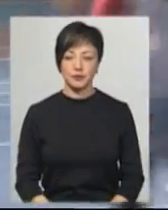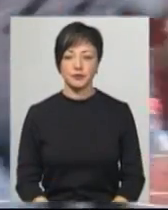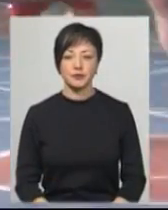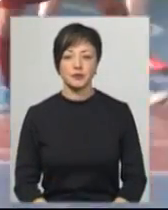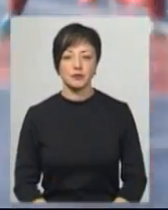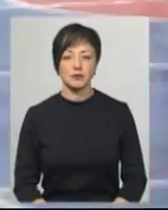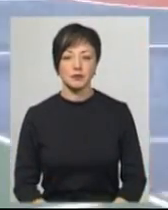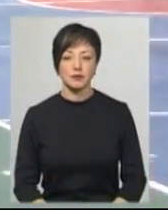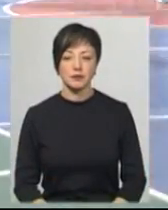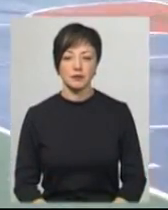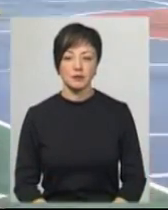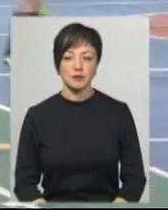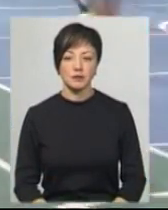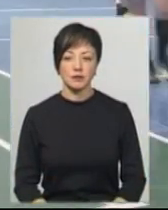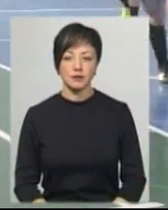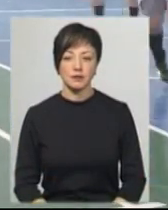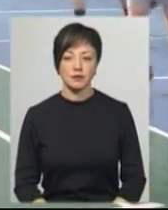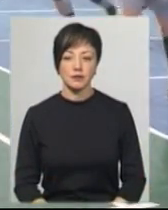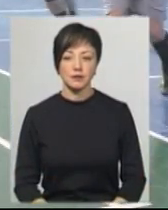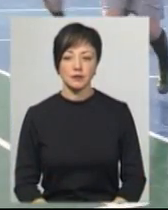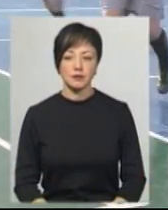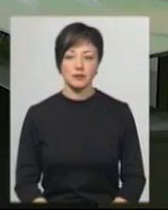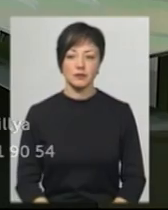Збродова, Віктор Кривий. Новини на Суспільному. Хмельницький.